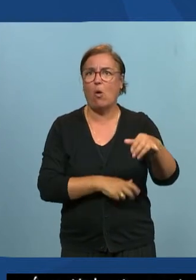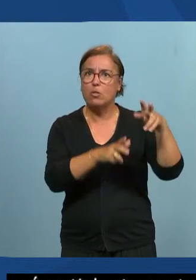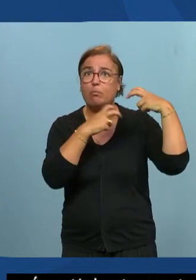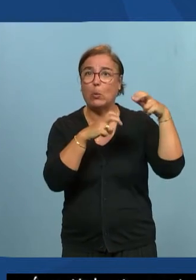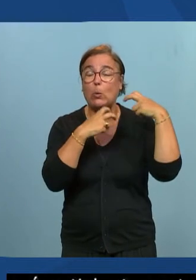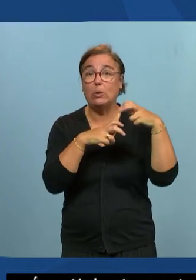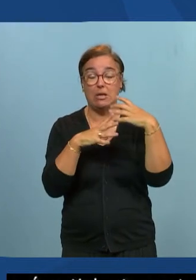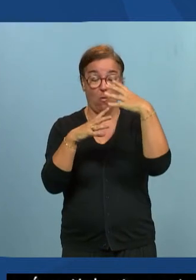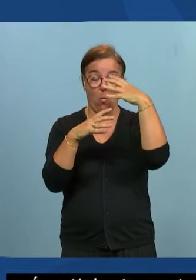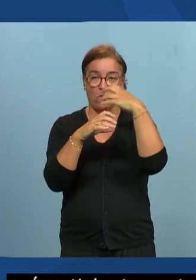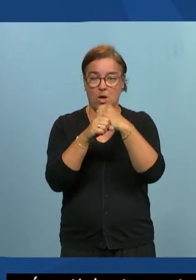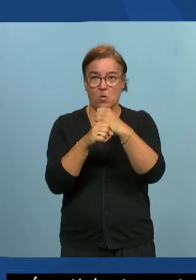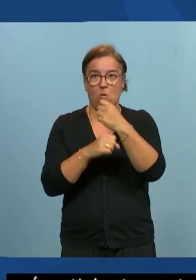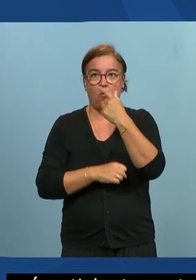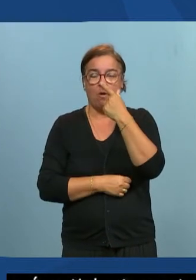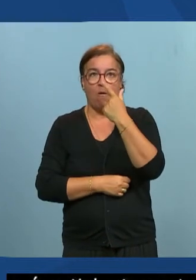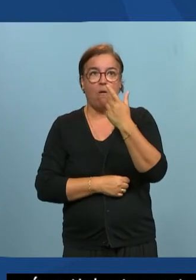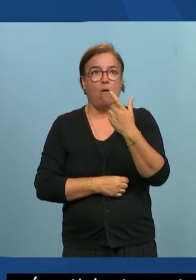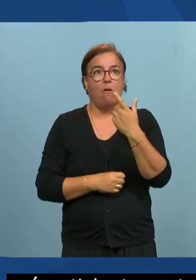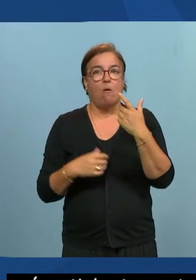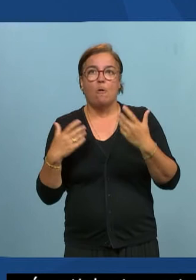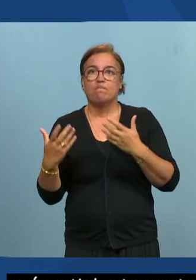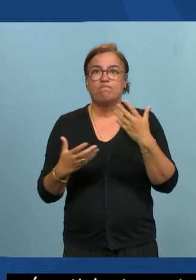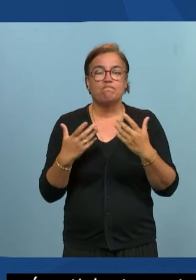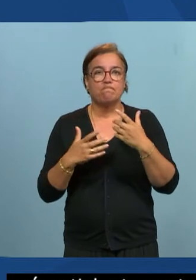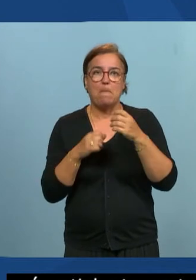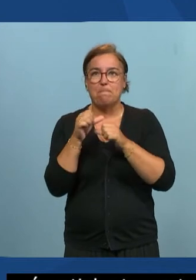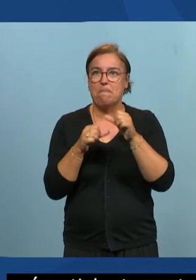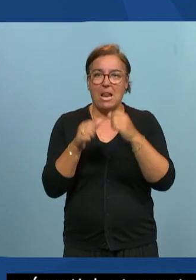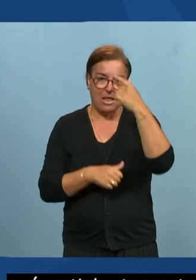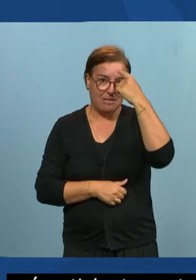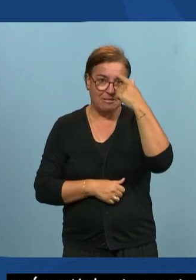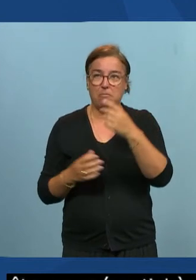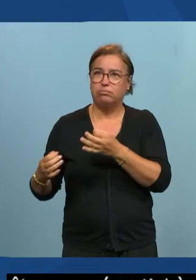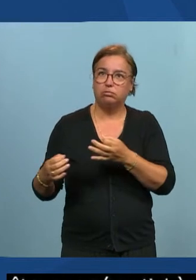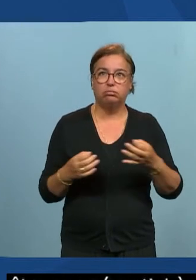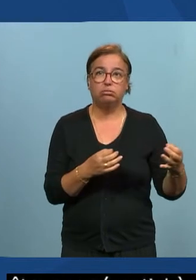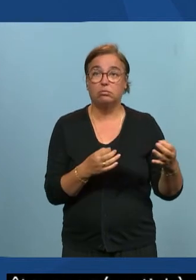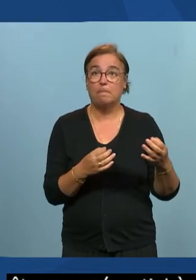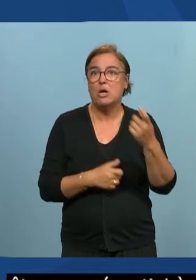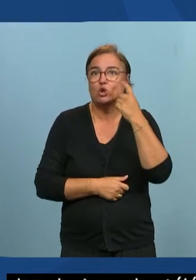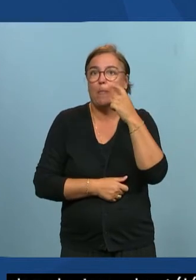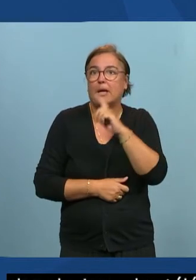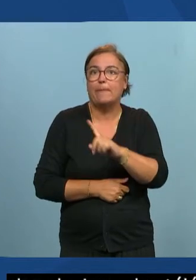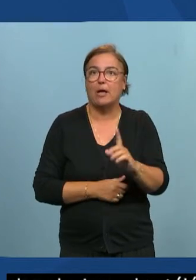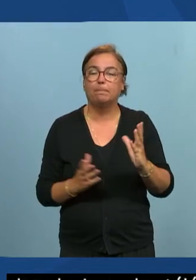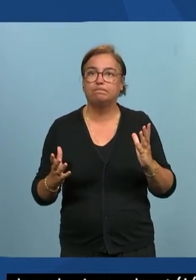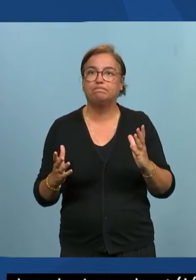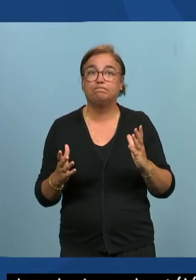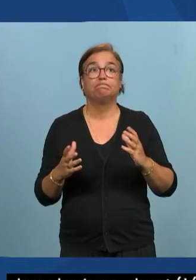concentration était difficile j'avais souvent des mains de tête et donc la pandémie